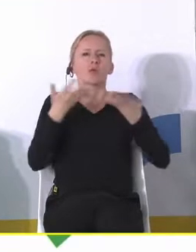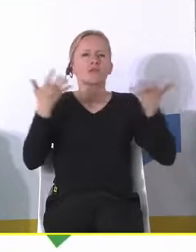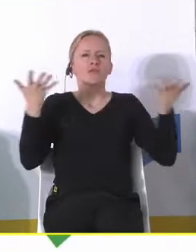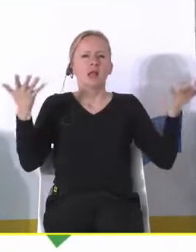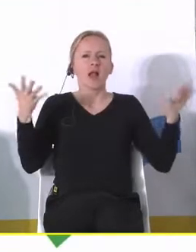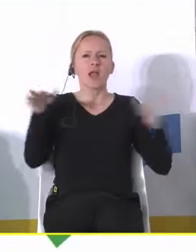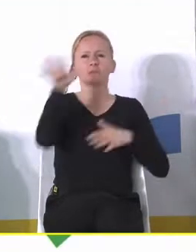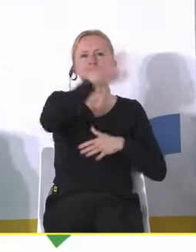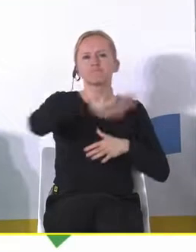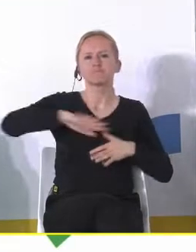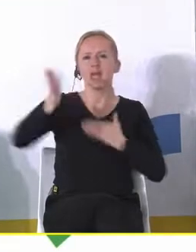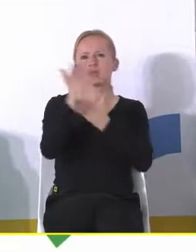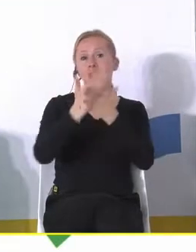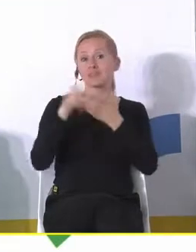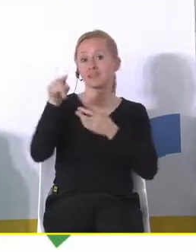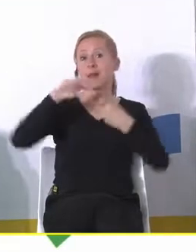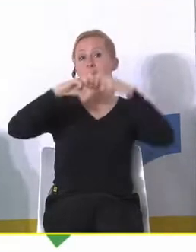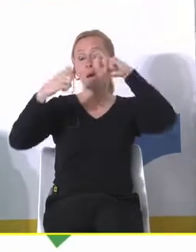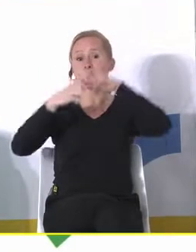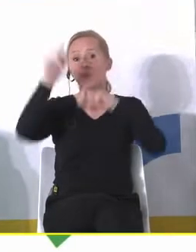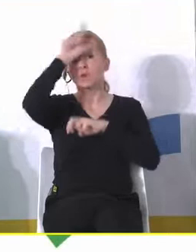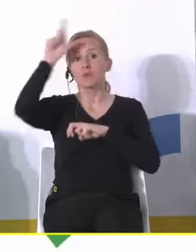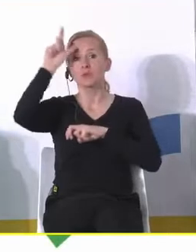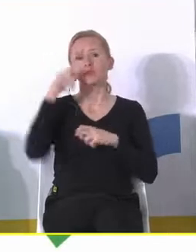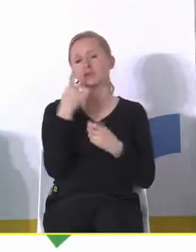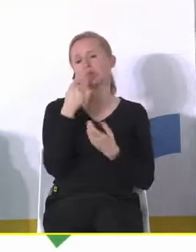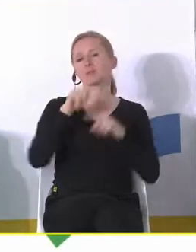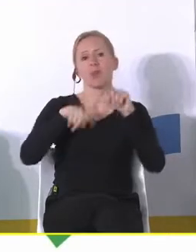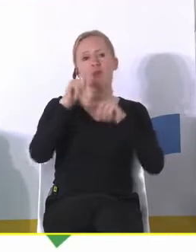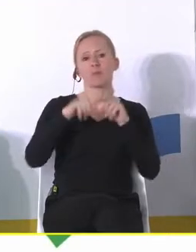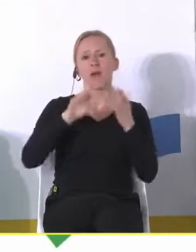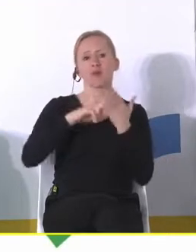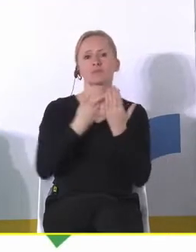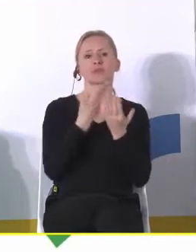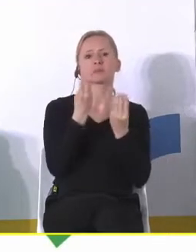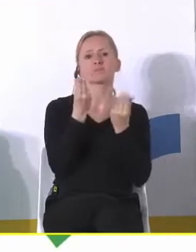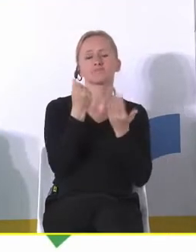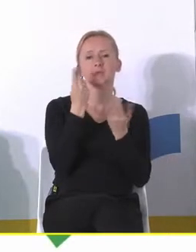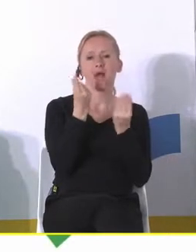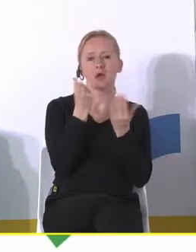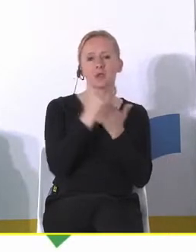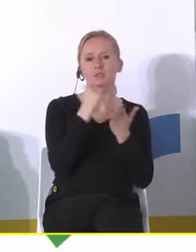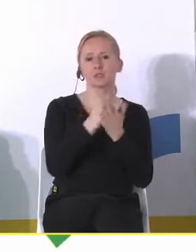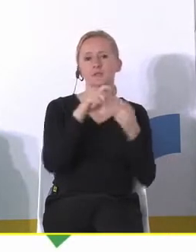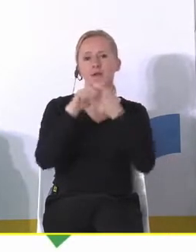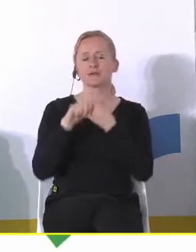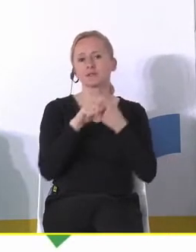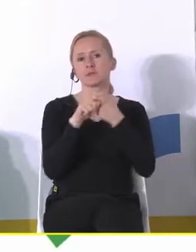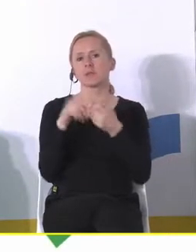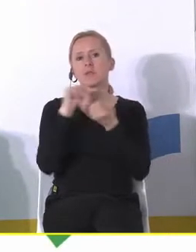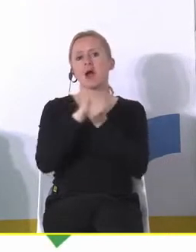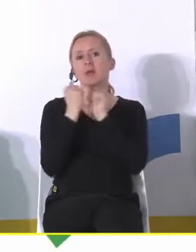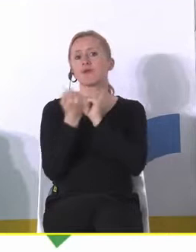płaszczyzn, na których ten problem jest dosyć oczywisty. Kwestie ekonomiczne, kwestie tego, że